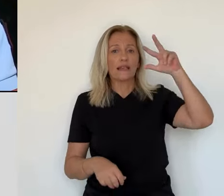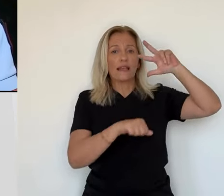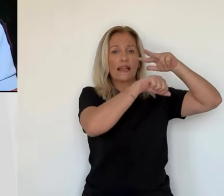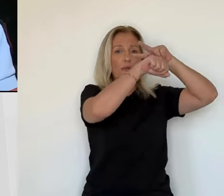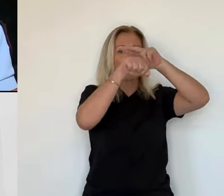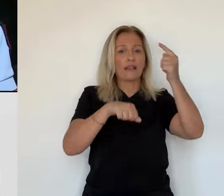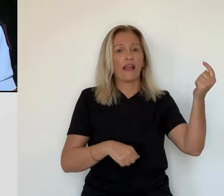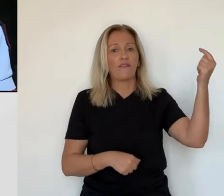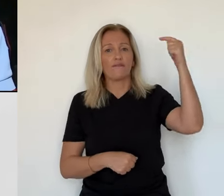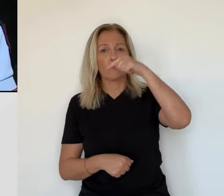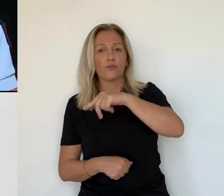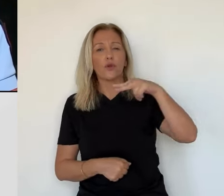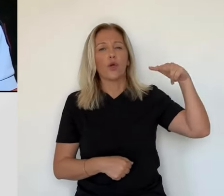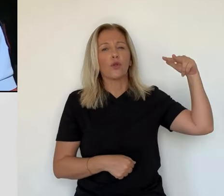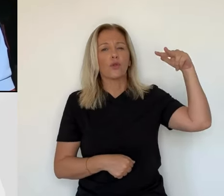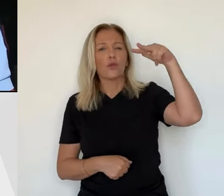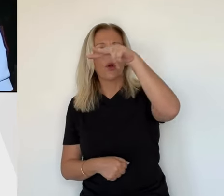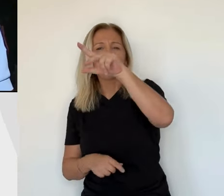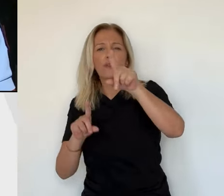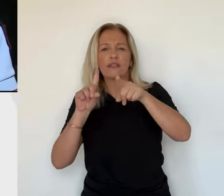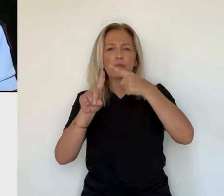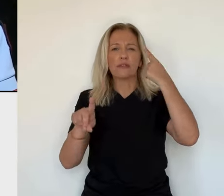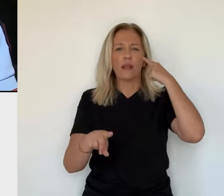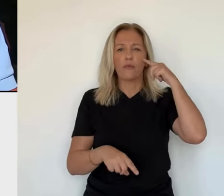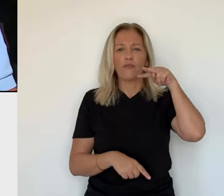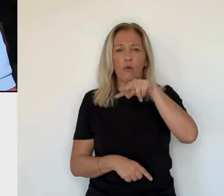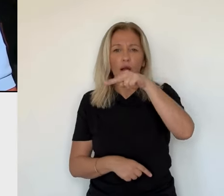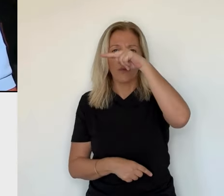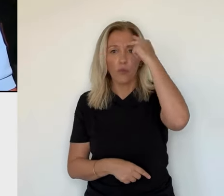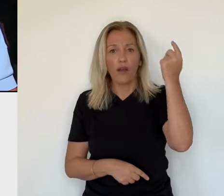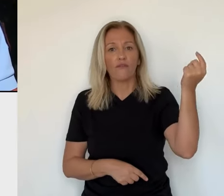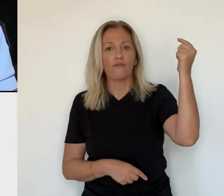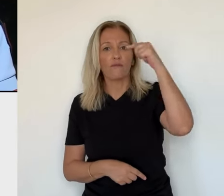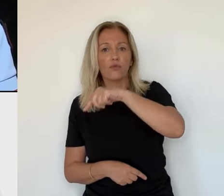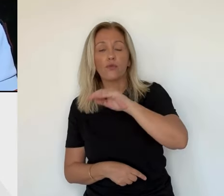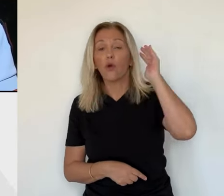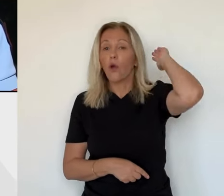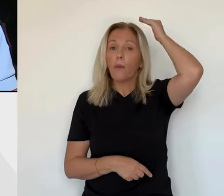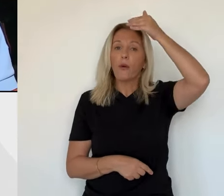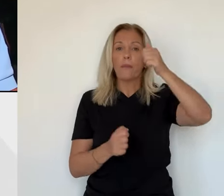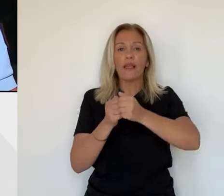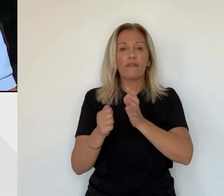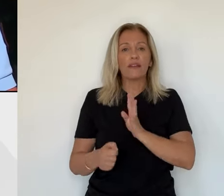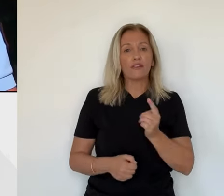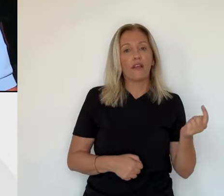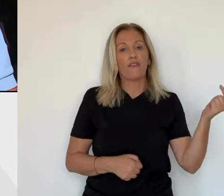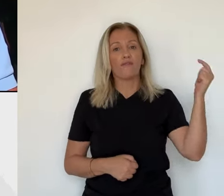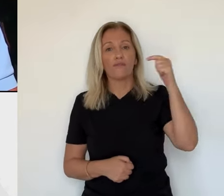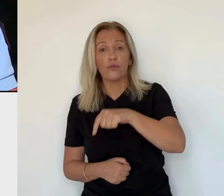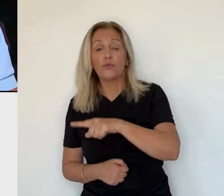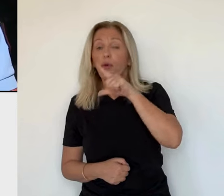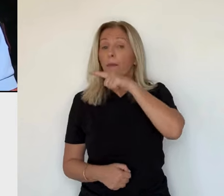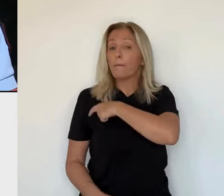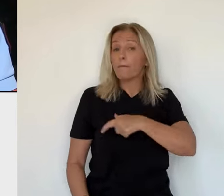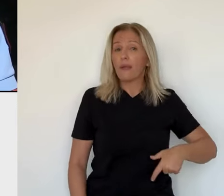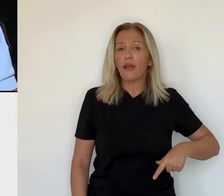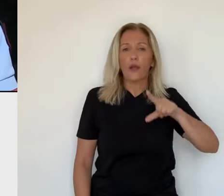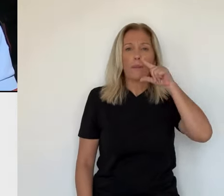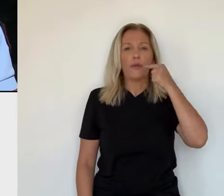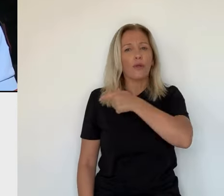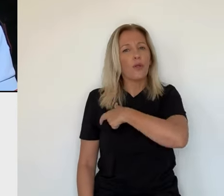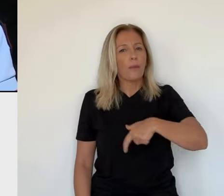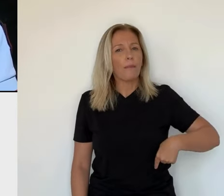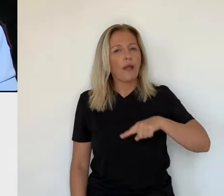on a également fait venir un maître chien, là pour le coup de nos camarades de pompier. Et également en